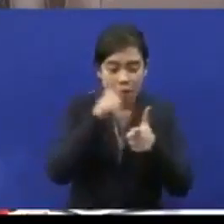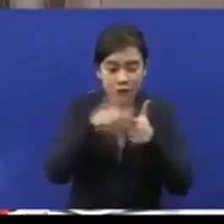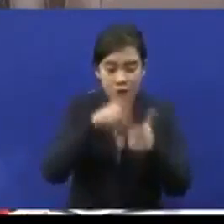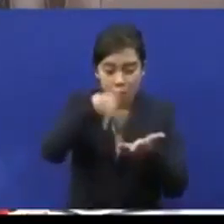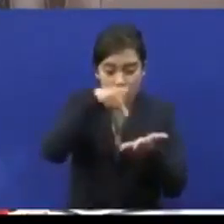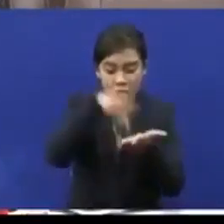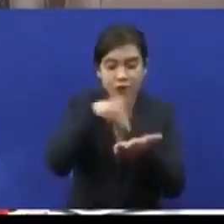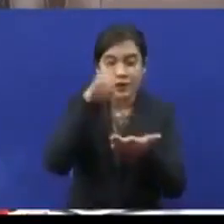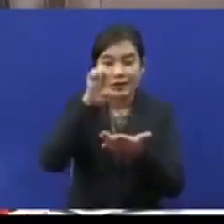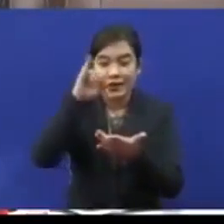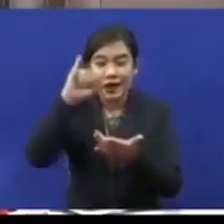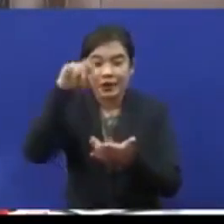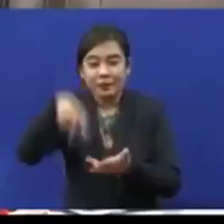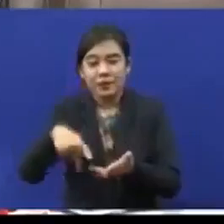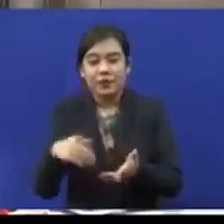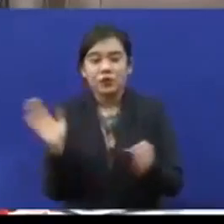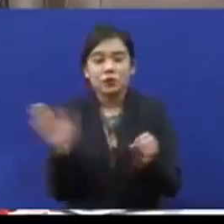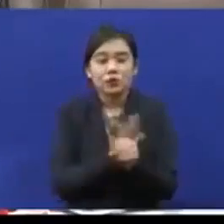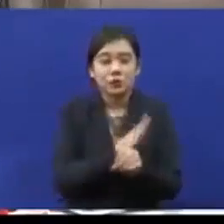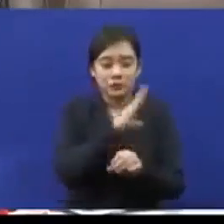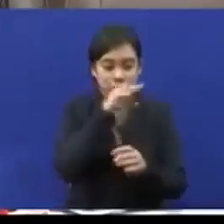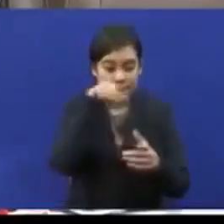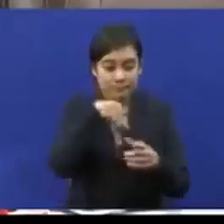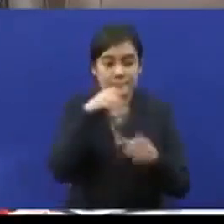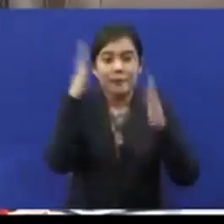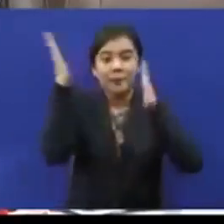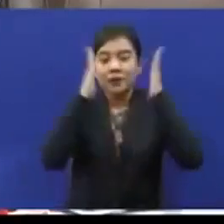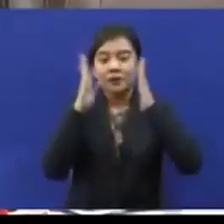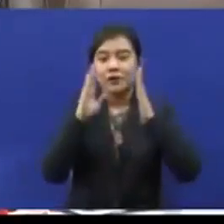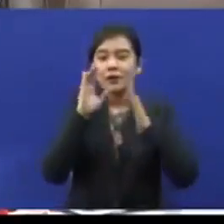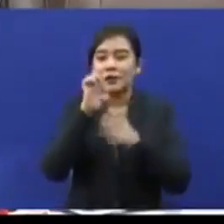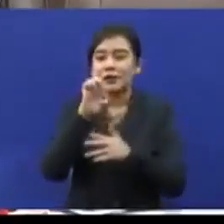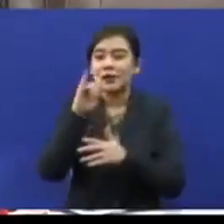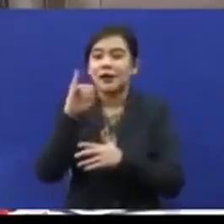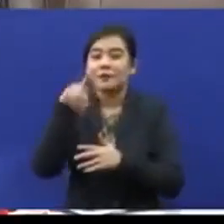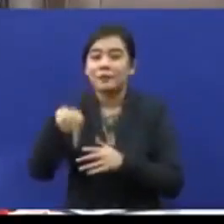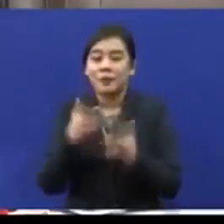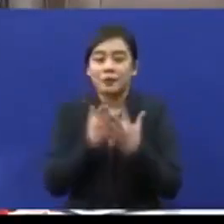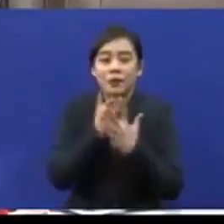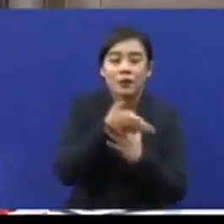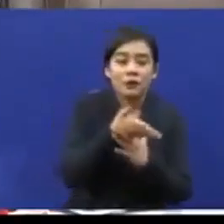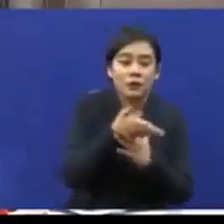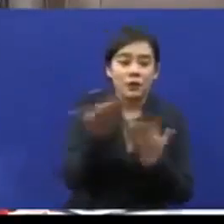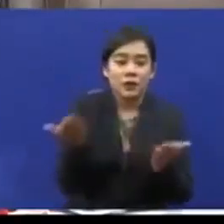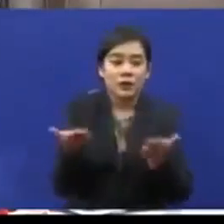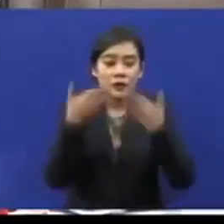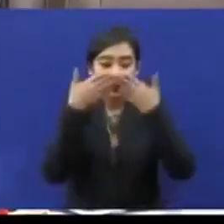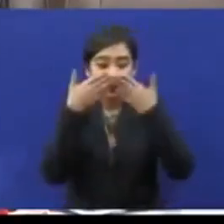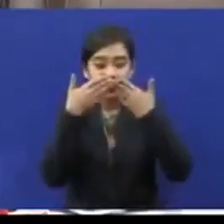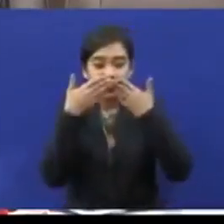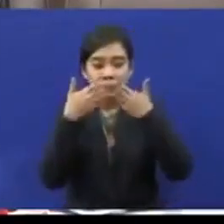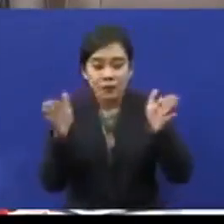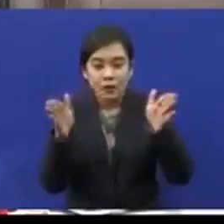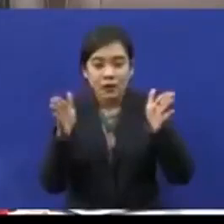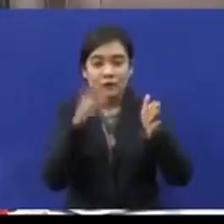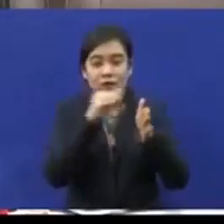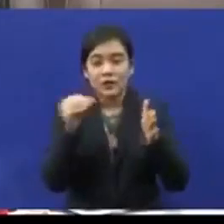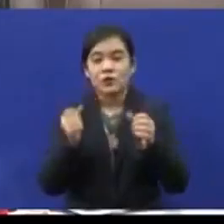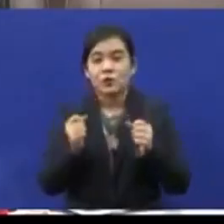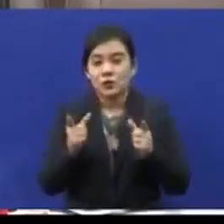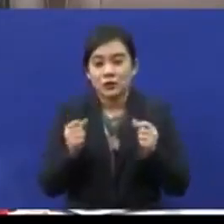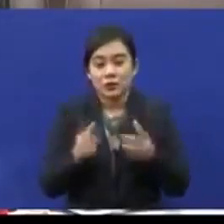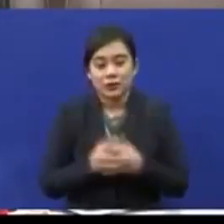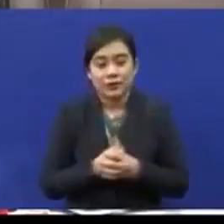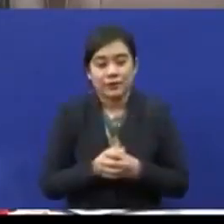mencukupi. So di Malaysia EIP boleh didapati dari melalui sektor awam ataupun sektor swasta. dari sektor